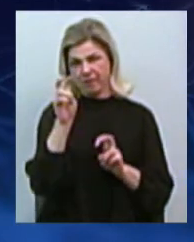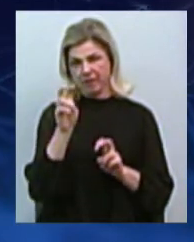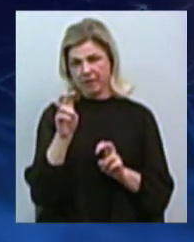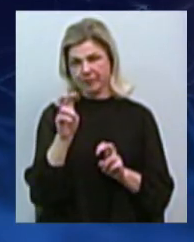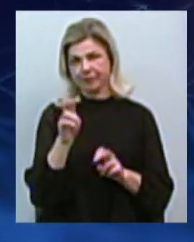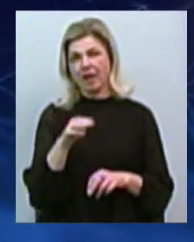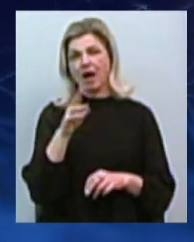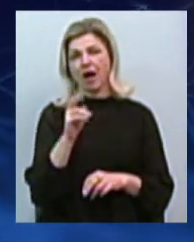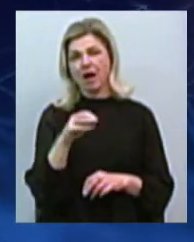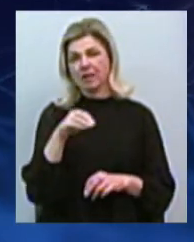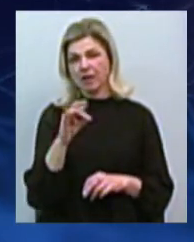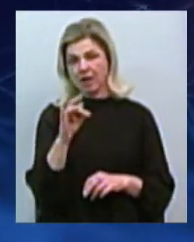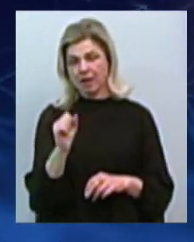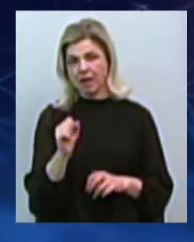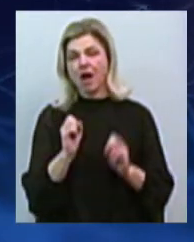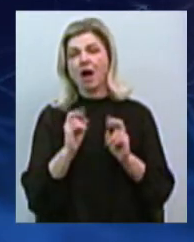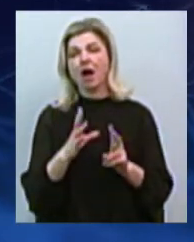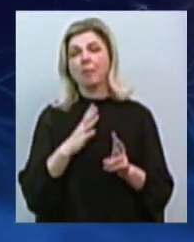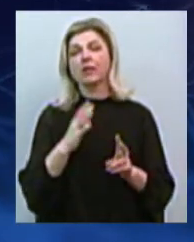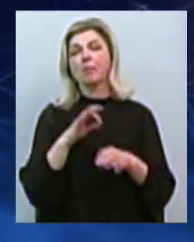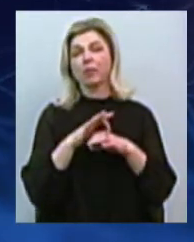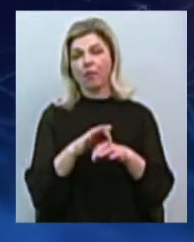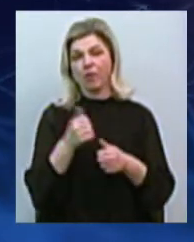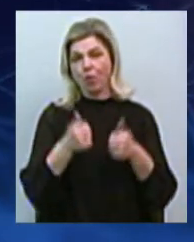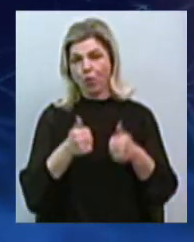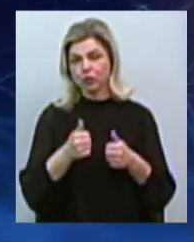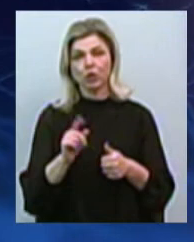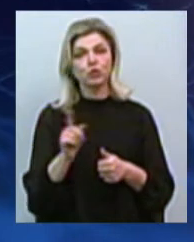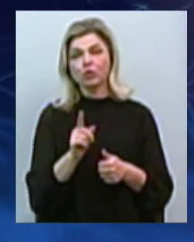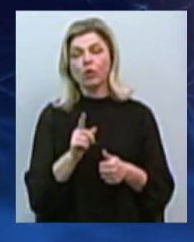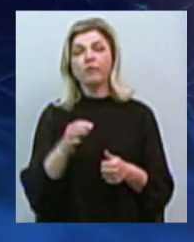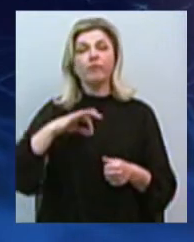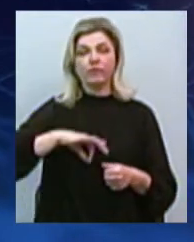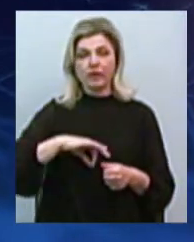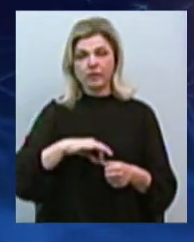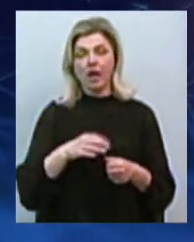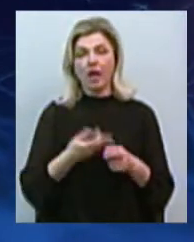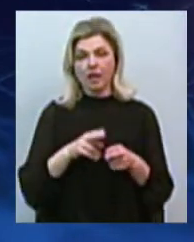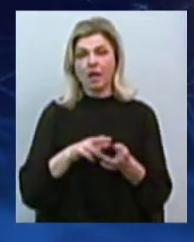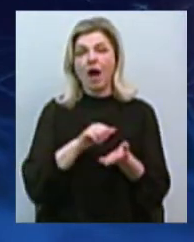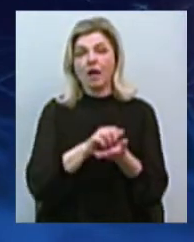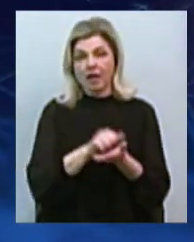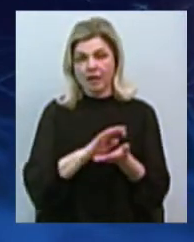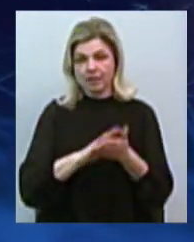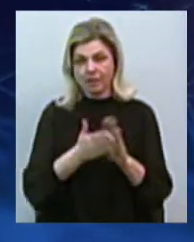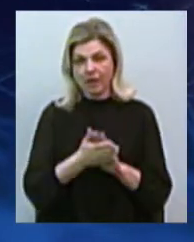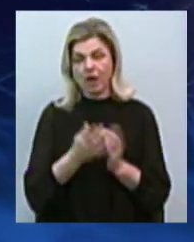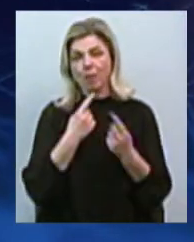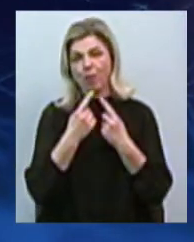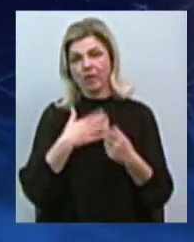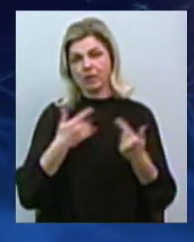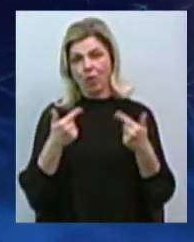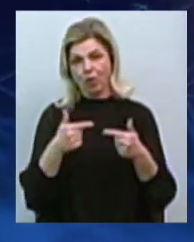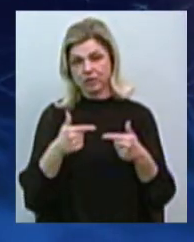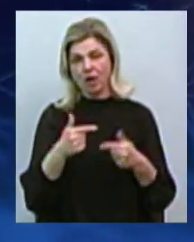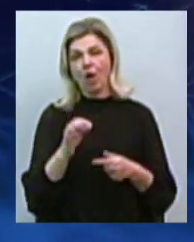Як відбувався концесійний конкурс? Що дасть концесія порту Україні і Миколаєву? Говоримо з нашим сьогоднішнім гостем в студії Едуард